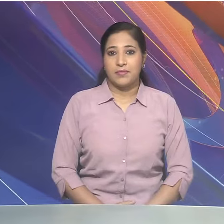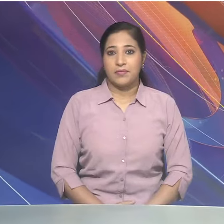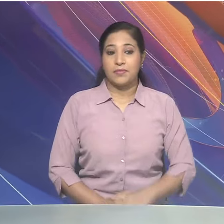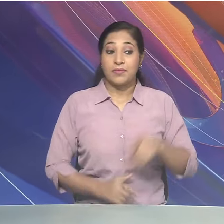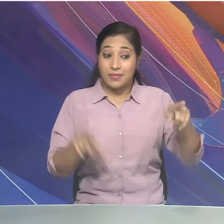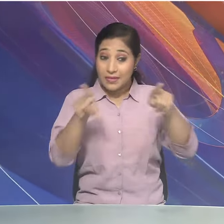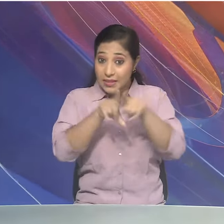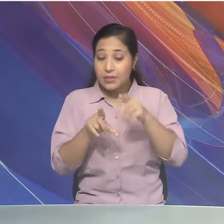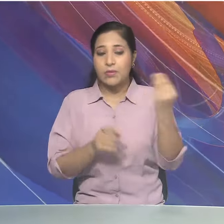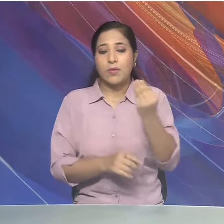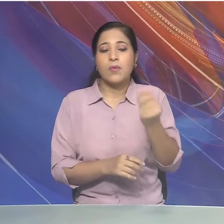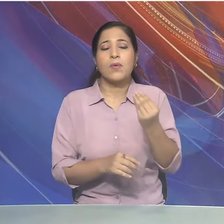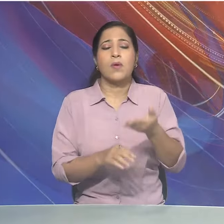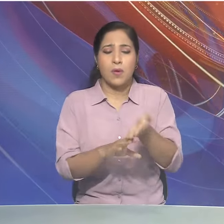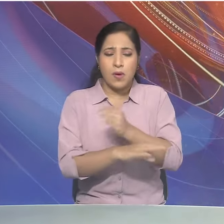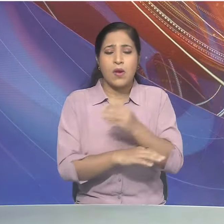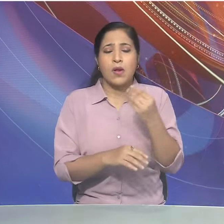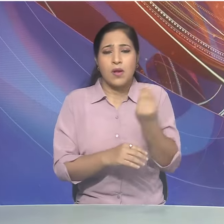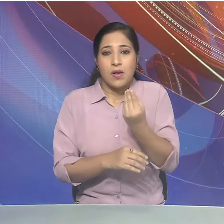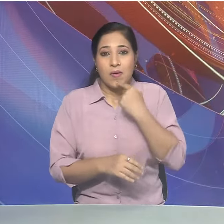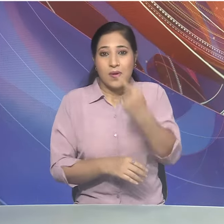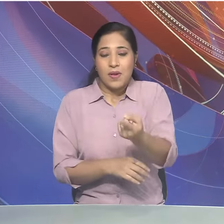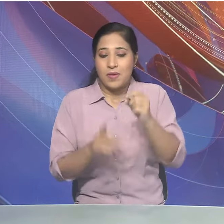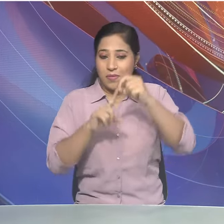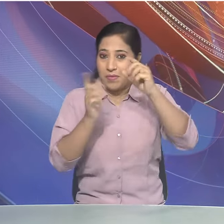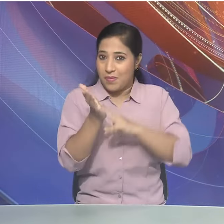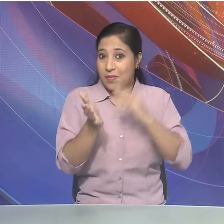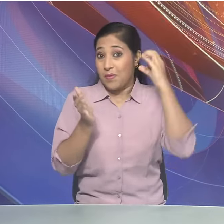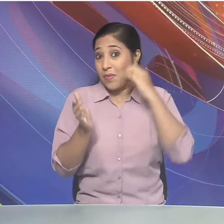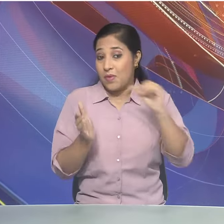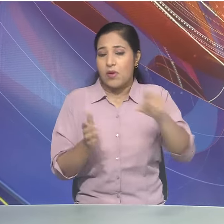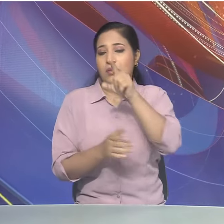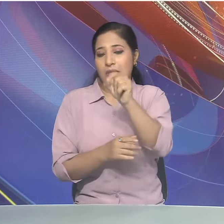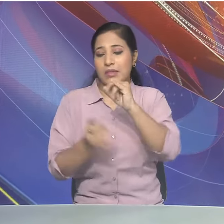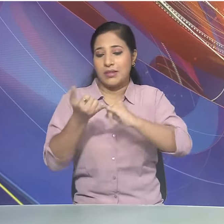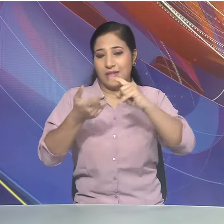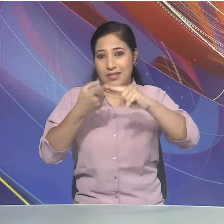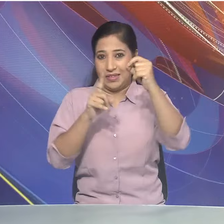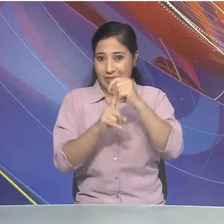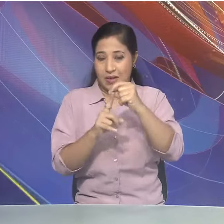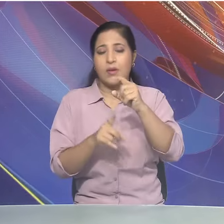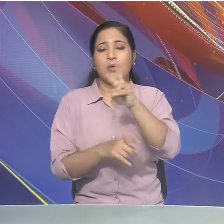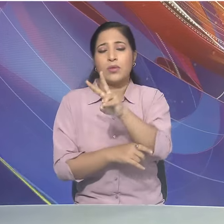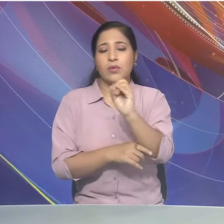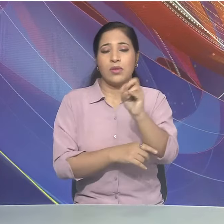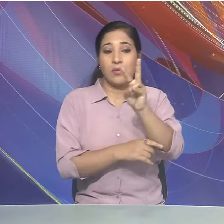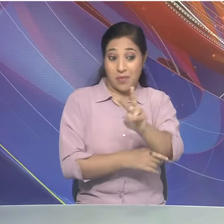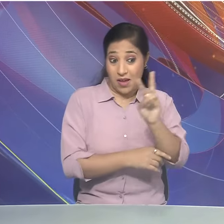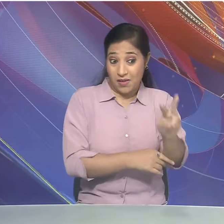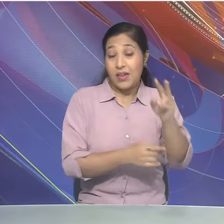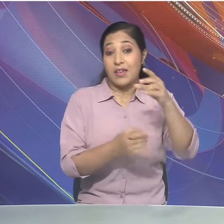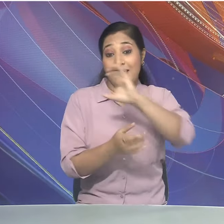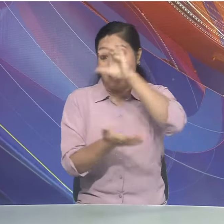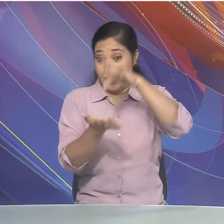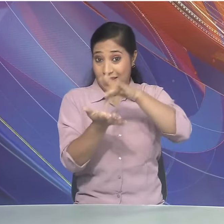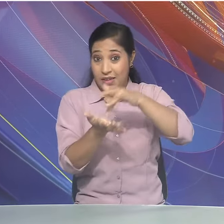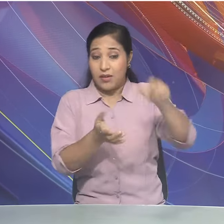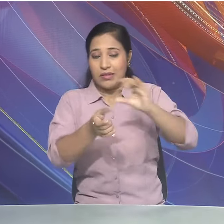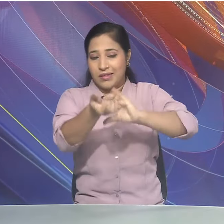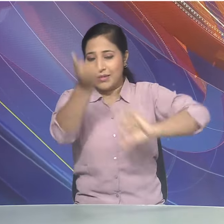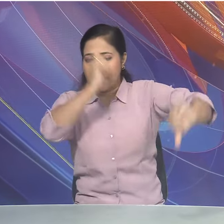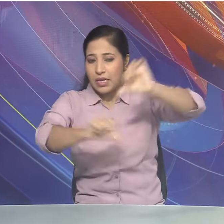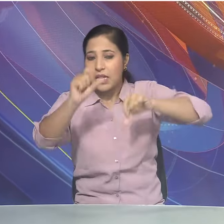ऐसे ही कुछ हालिया कदमों की बात करें तो प्रधान मंत्री मोदी ने 10 सितंबर 2022 को केंदर राज्जे साइन्स